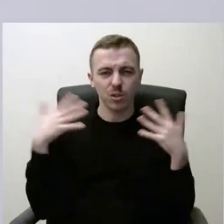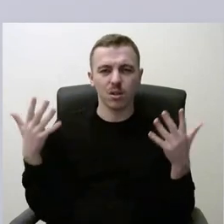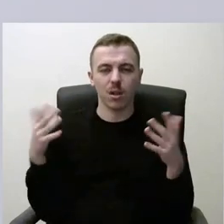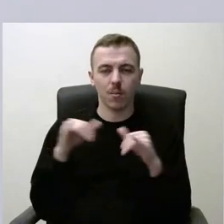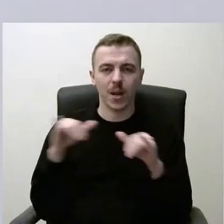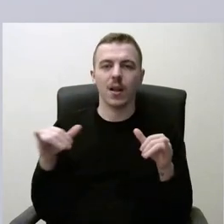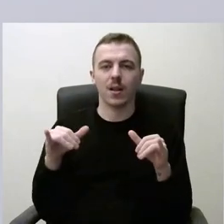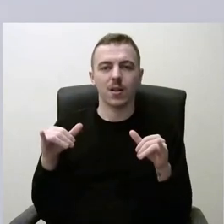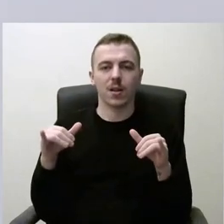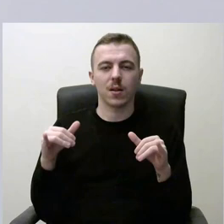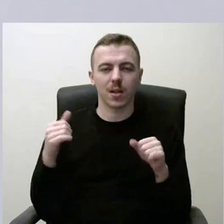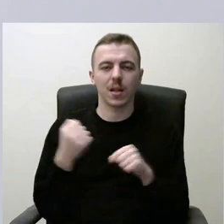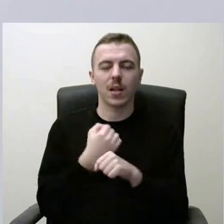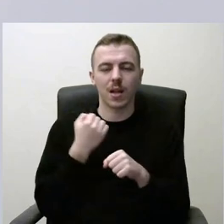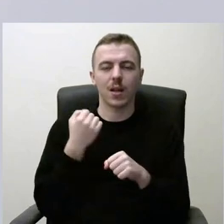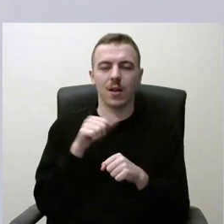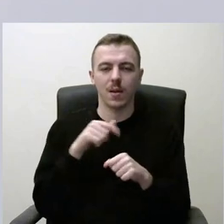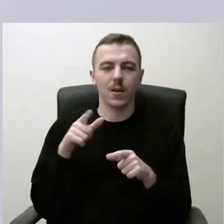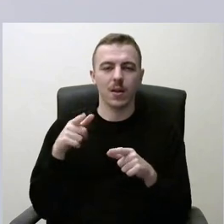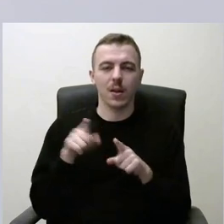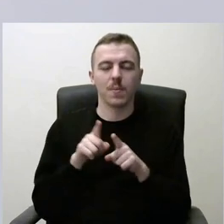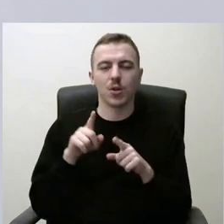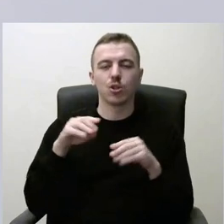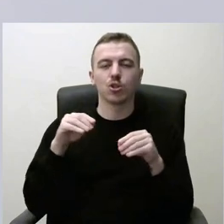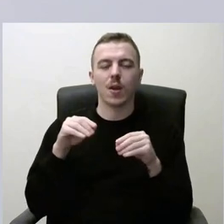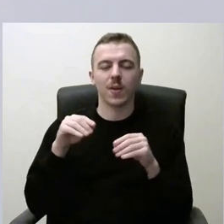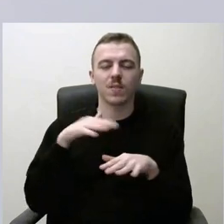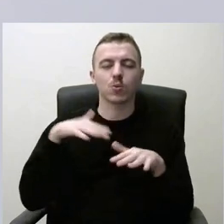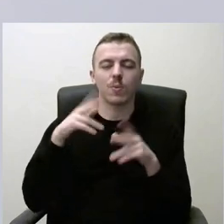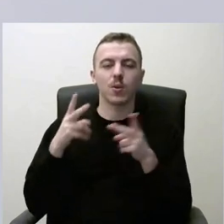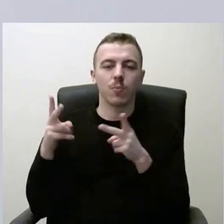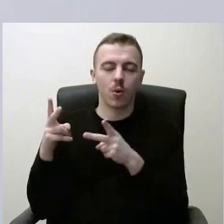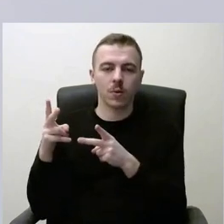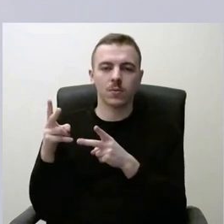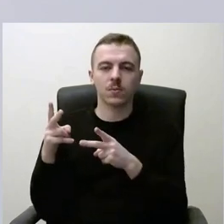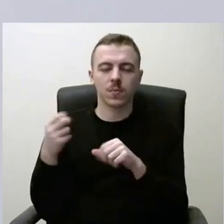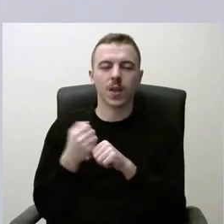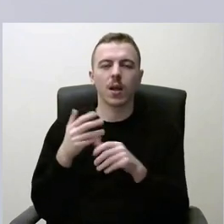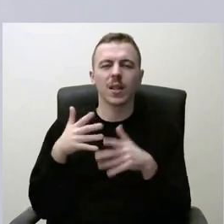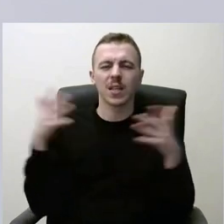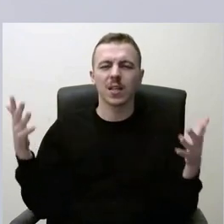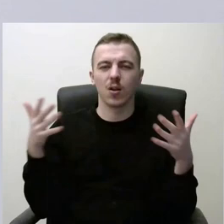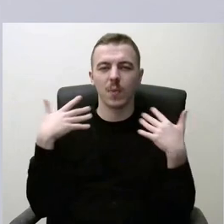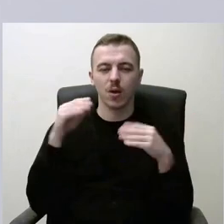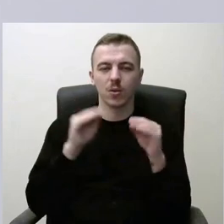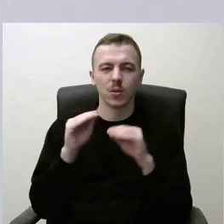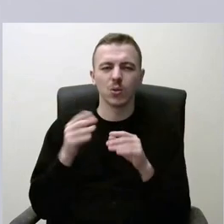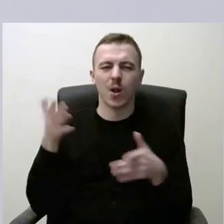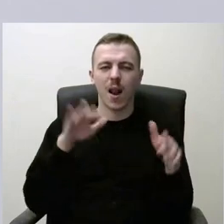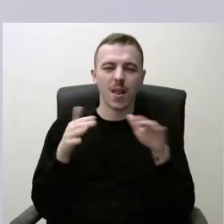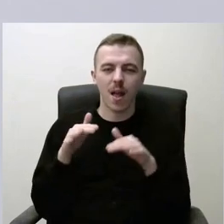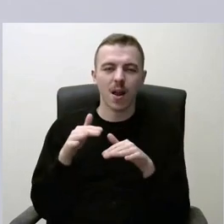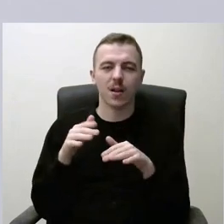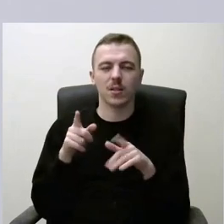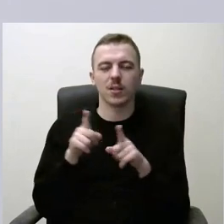matyti, reiškiai, imtis priemonių ir perimti žemės visuomenės poreikiam ir padaryti didelius parkus su kalneliai, su tam tikrą